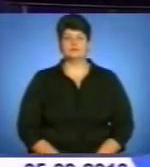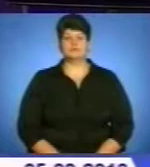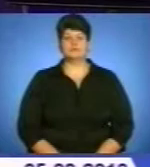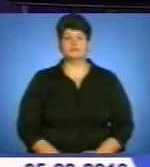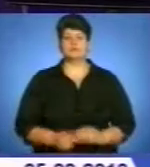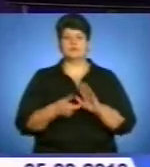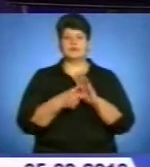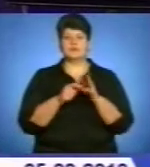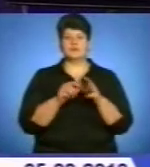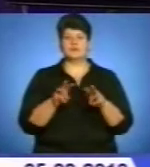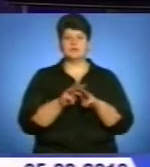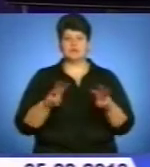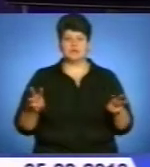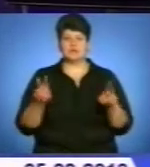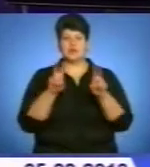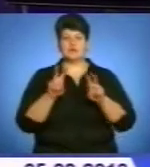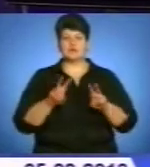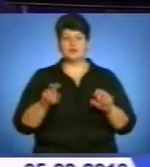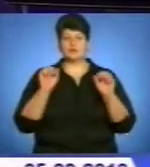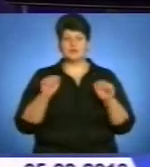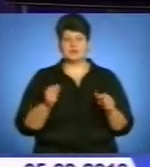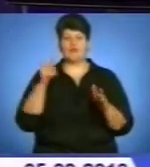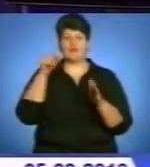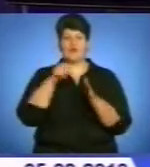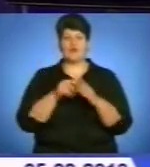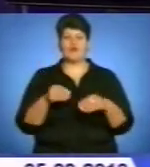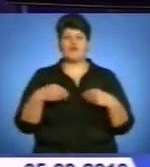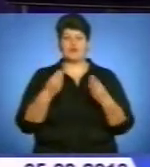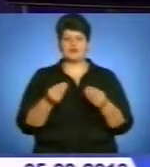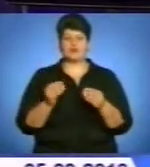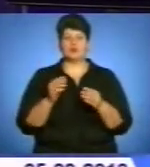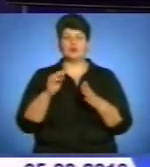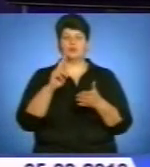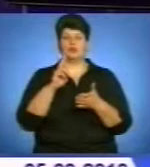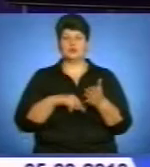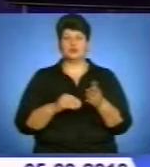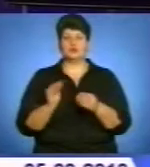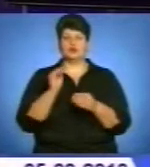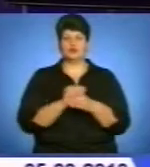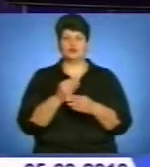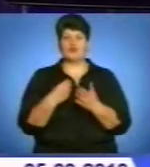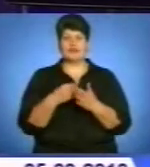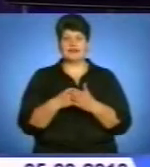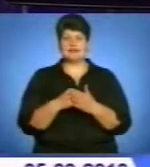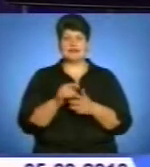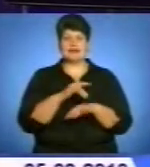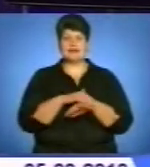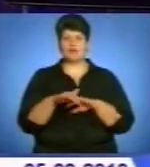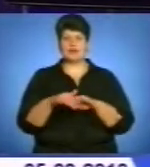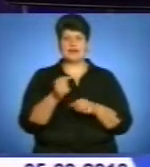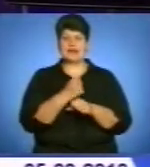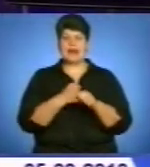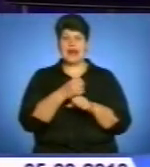Кабінет міністрів розглядає можливість запровадження податку на додану вартість на імпортні ліки. Про це заявив прем'єр-міністр